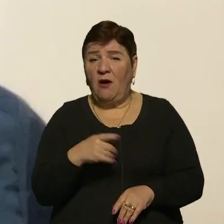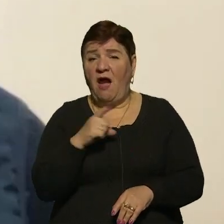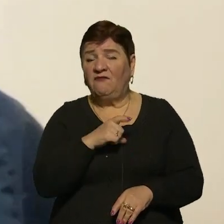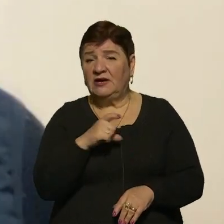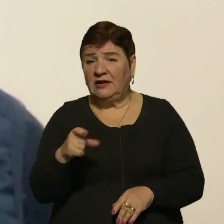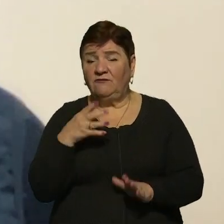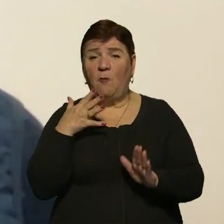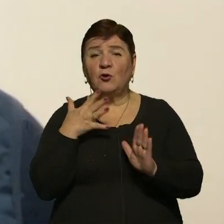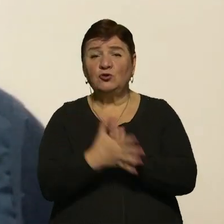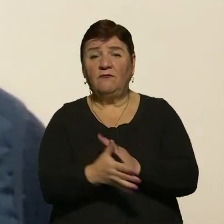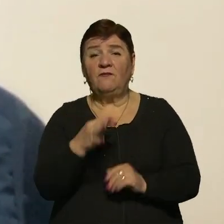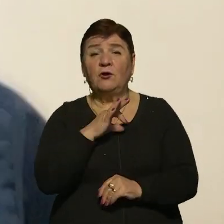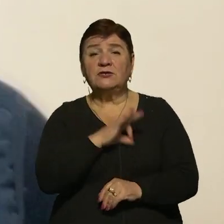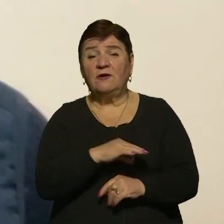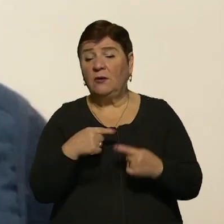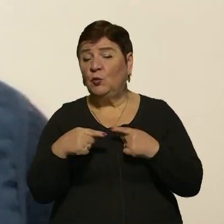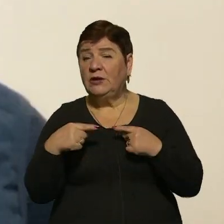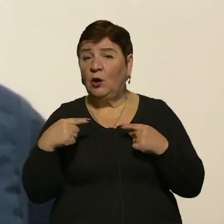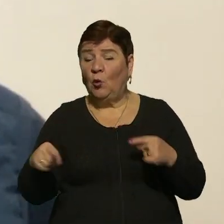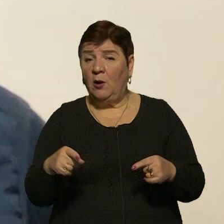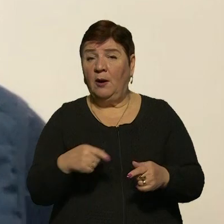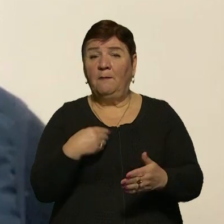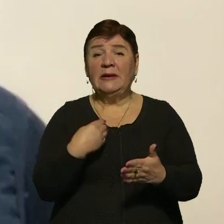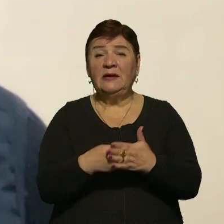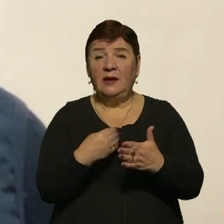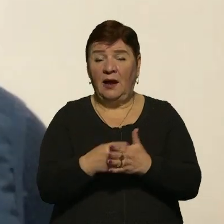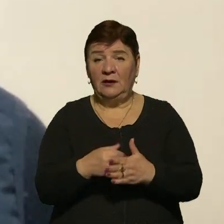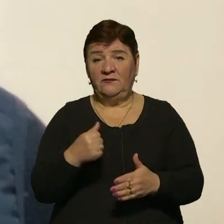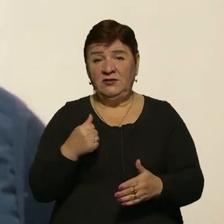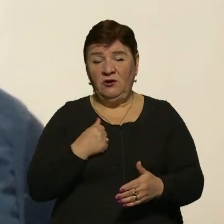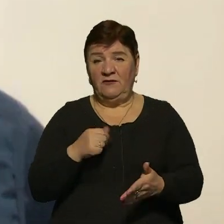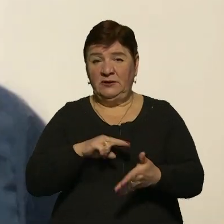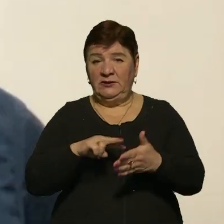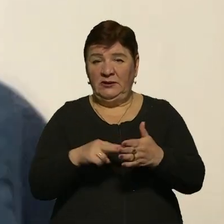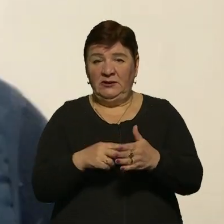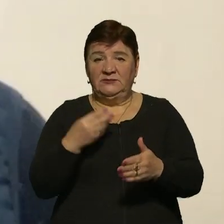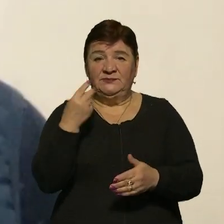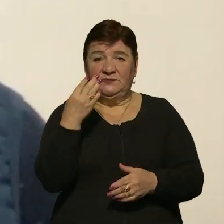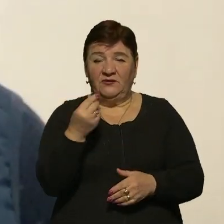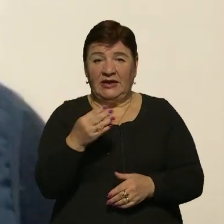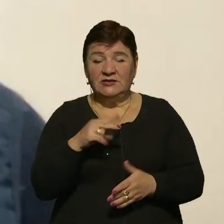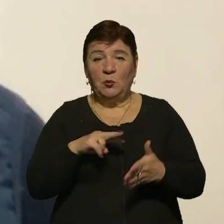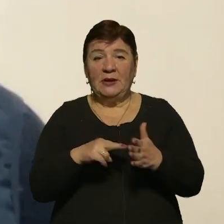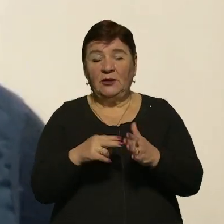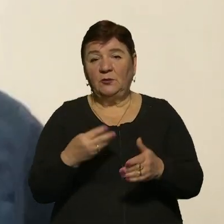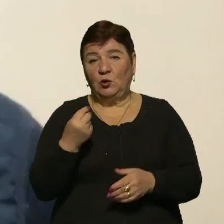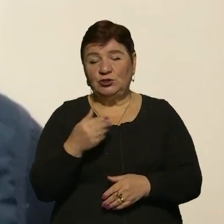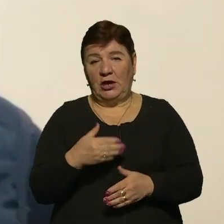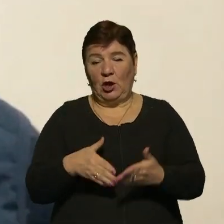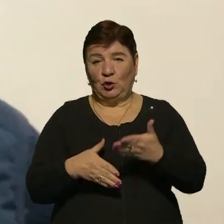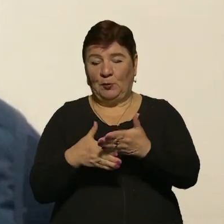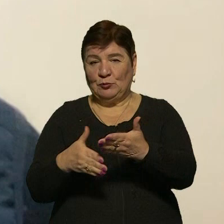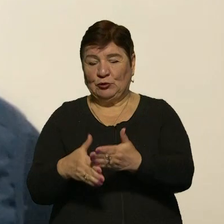і прозоро використовувати будь-яку матеріальну, в військовому плані обладнання і фінансову, в плані грошей, допомогу.